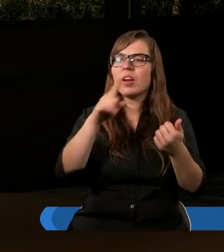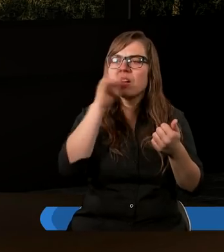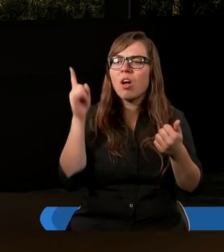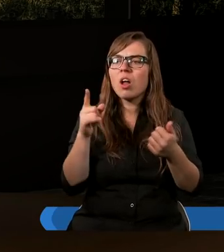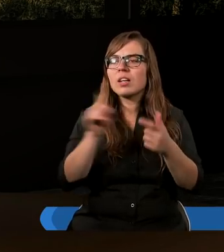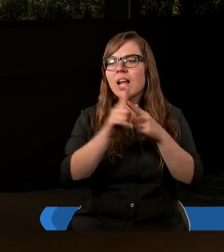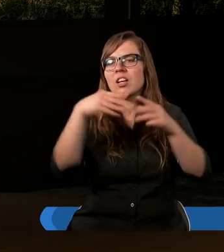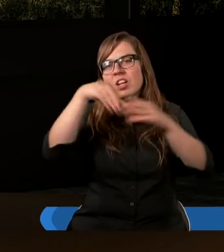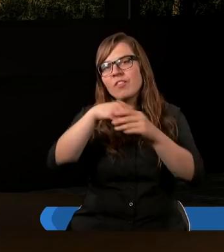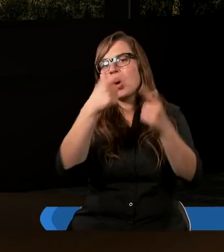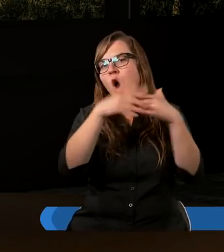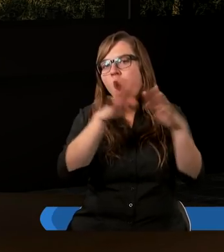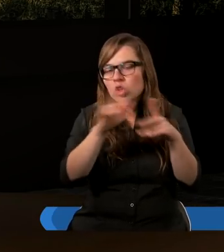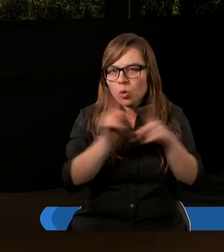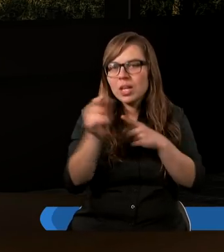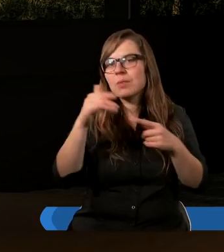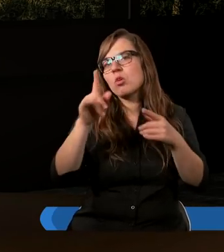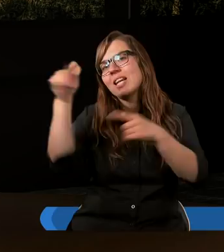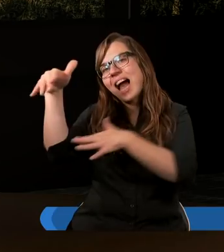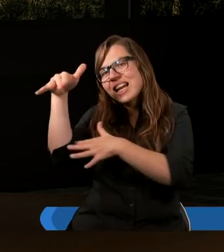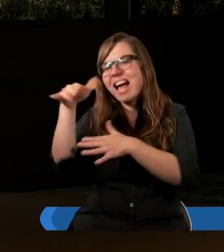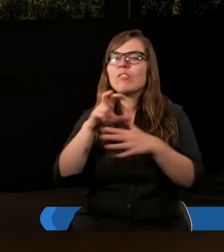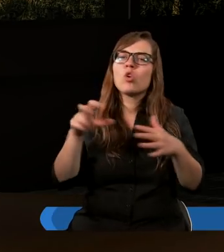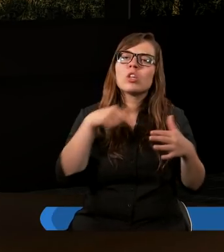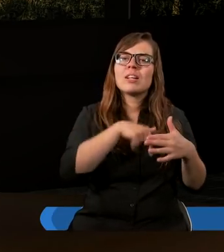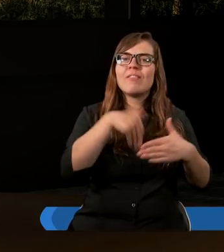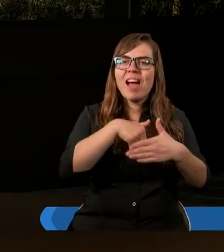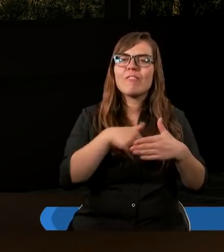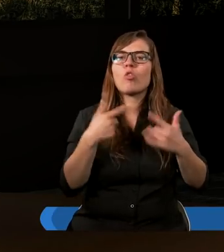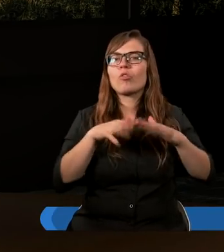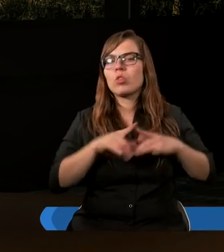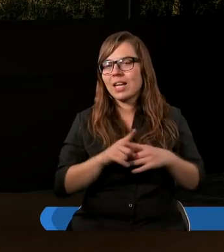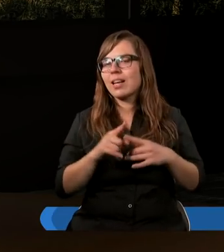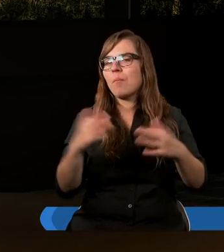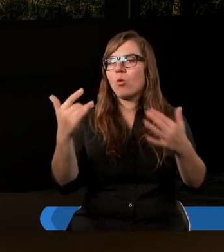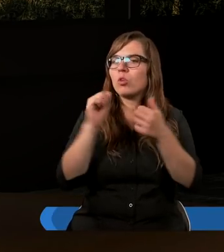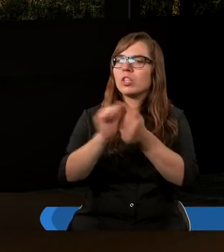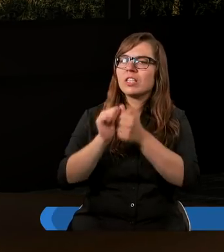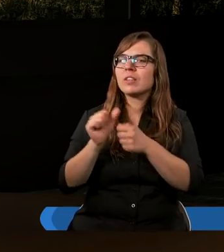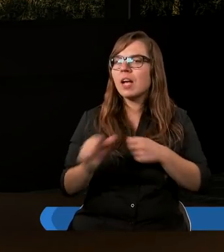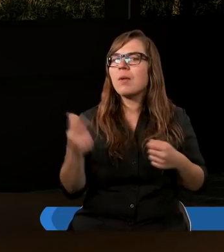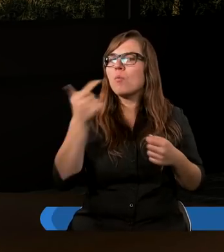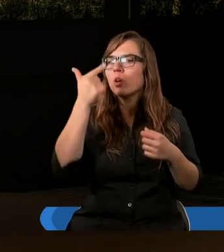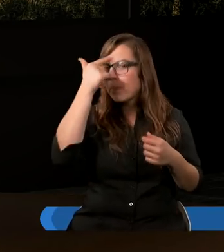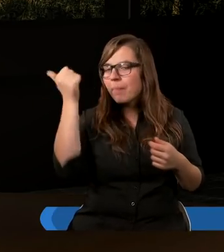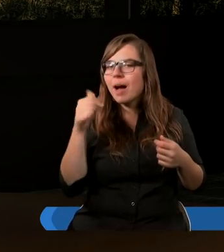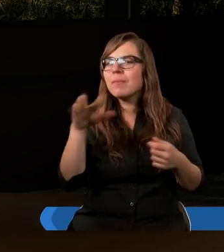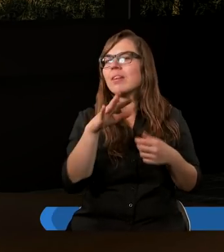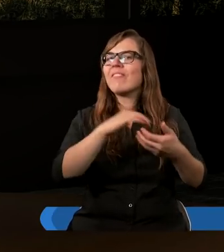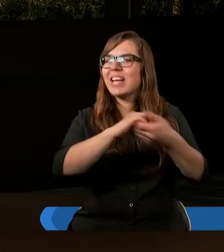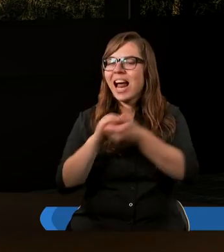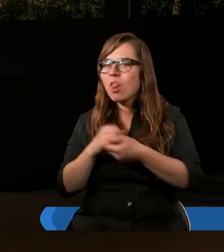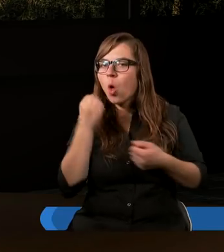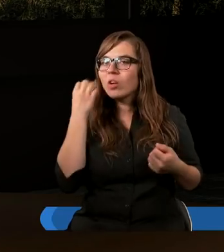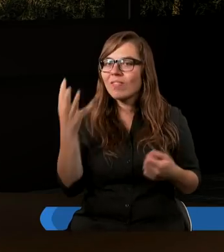z Kościoła, środka, tak jak właśnie przez to jest dzieje apostolskich. Więc musimy pamiętać, że trwanie w